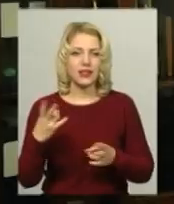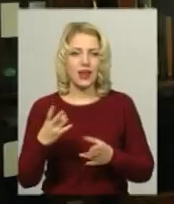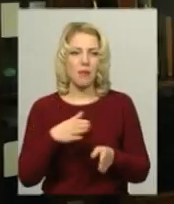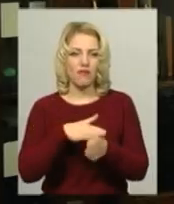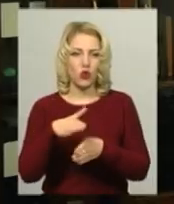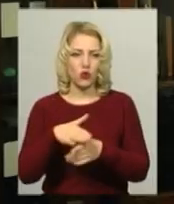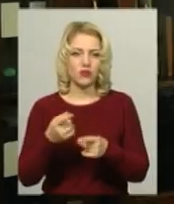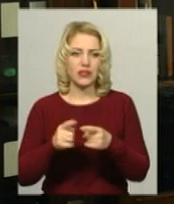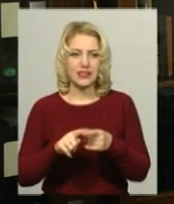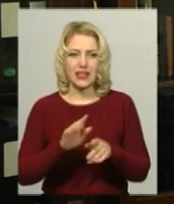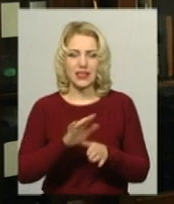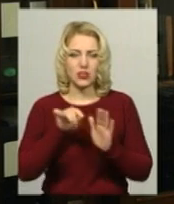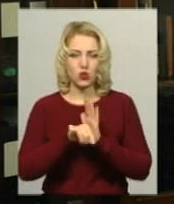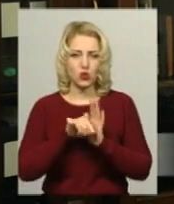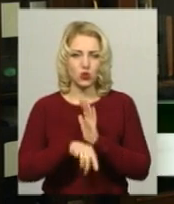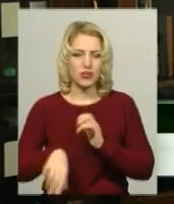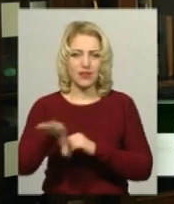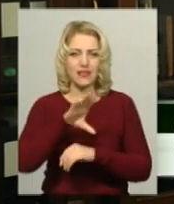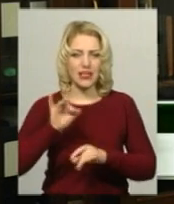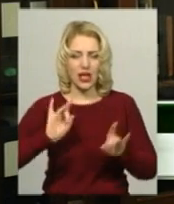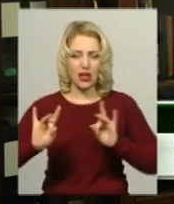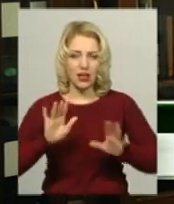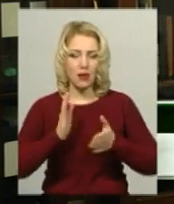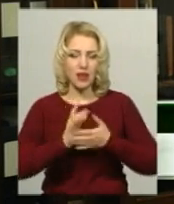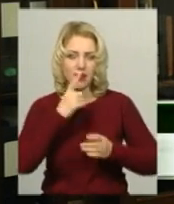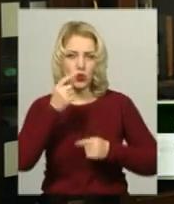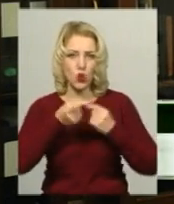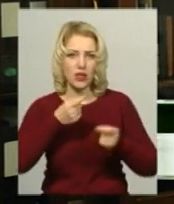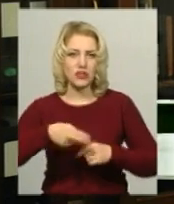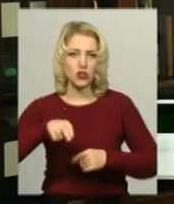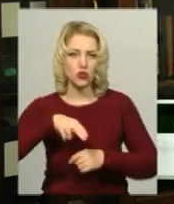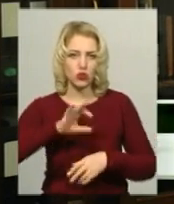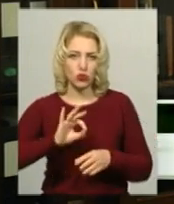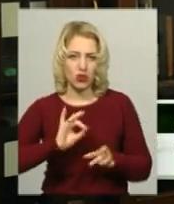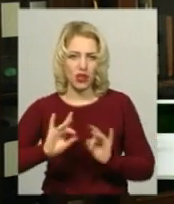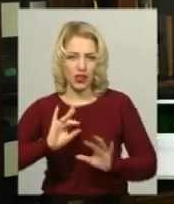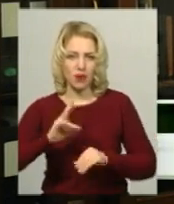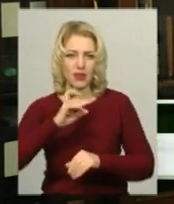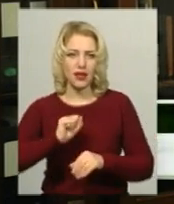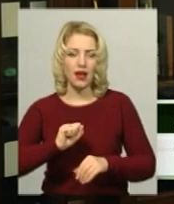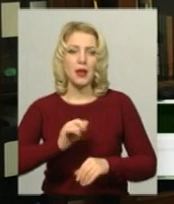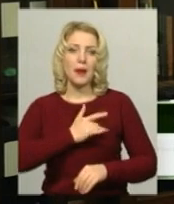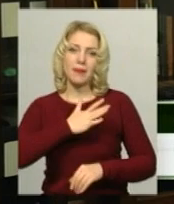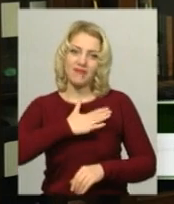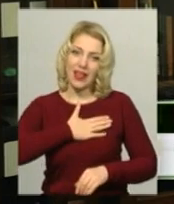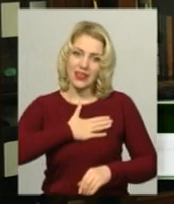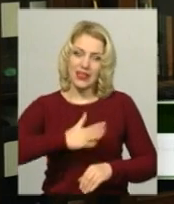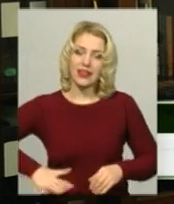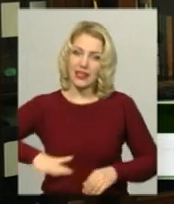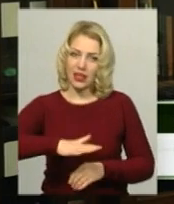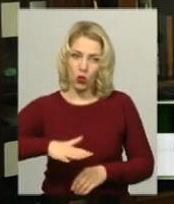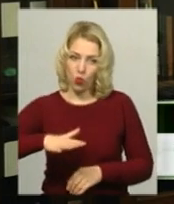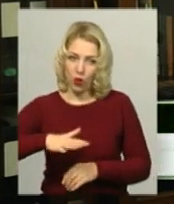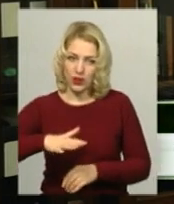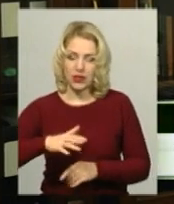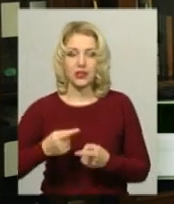Звичайно, що це не стосується цієї реклами, є нюанси стосовно реклами на приватних територіях і так далі, тому